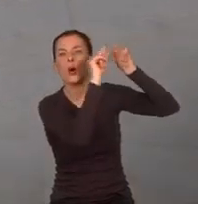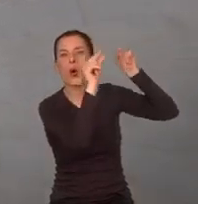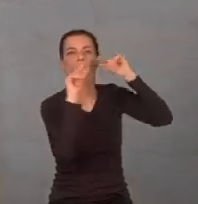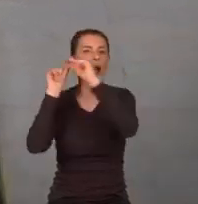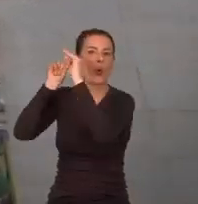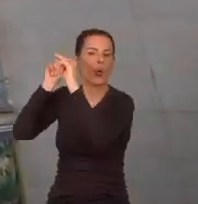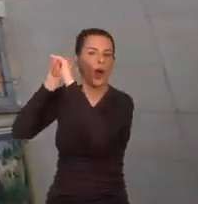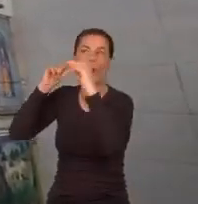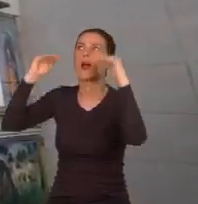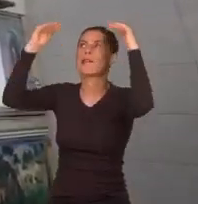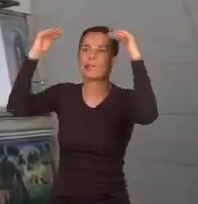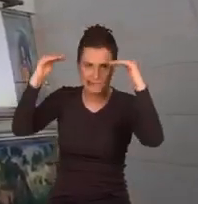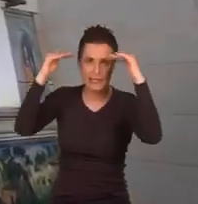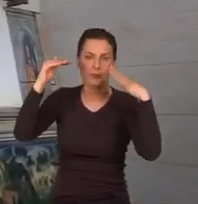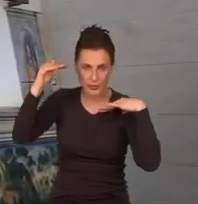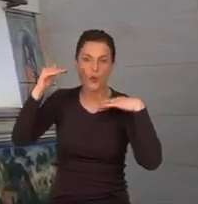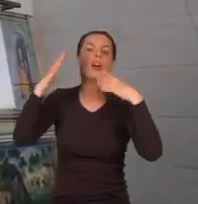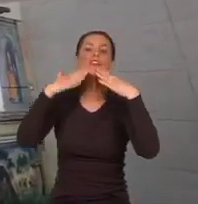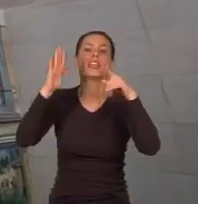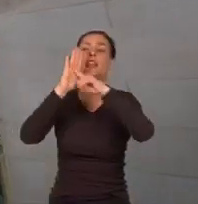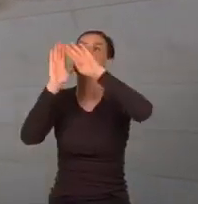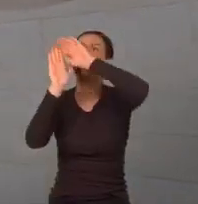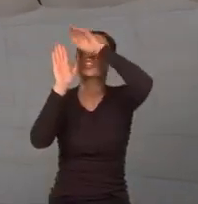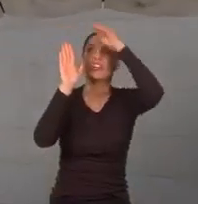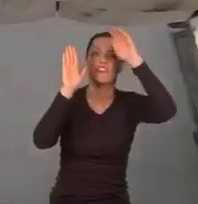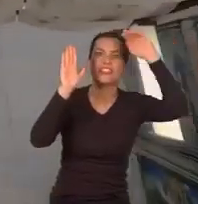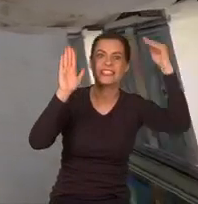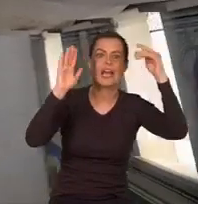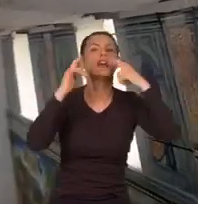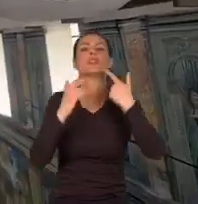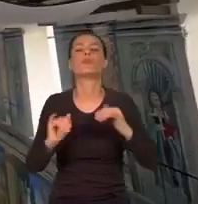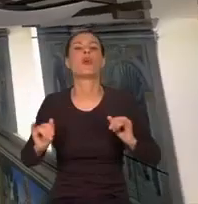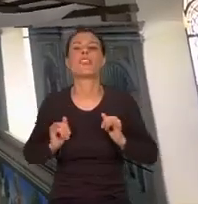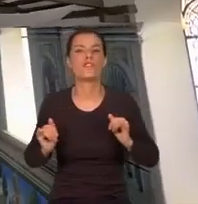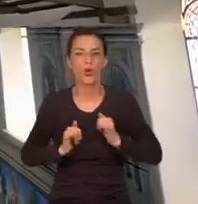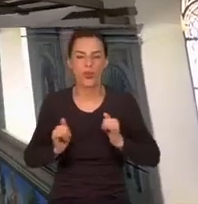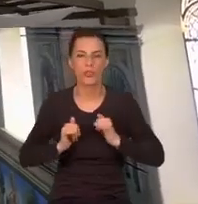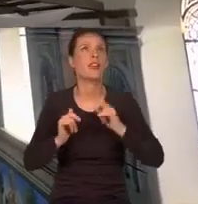Platforma, na której pracował, odpowiadała krzywizom sklepienia, by zmniejszyć niewygody zadania.